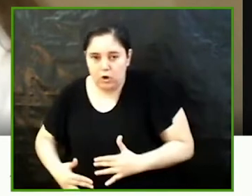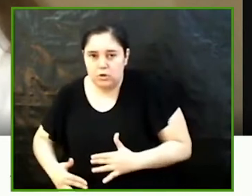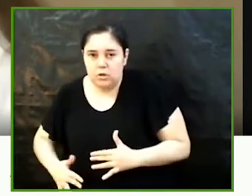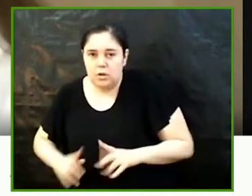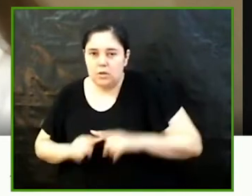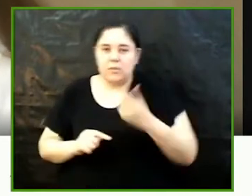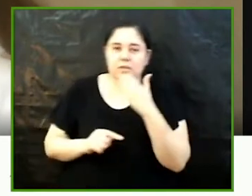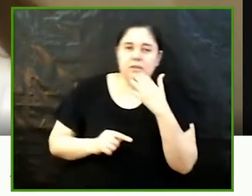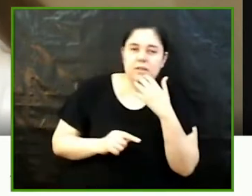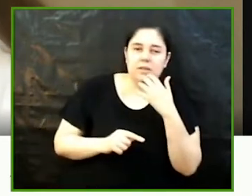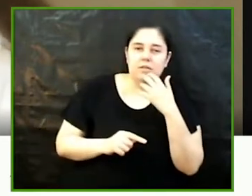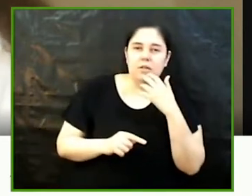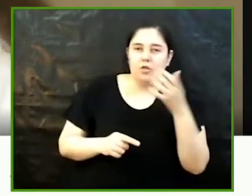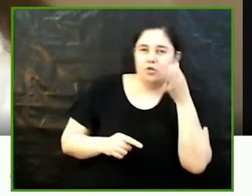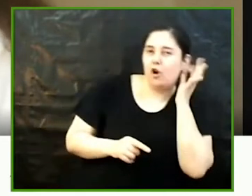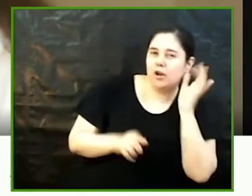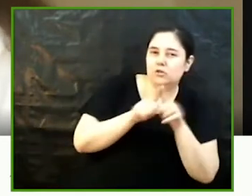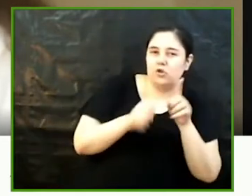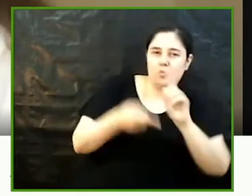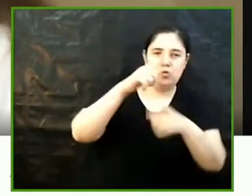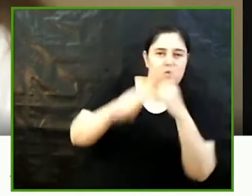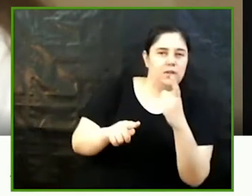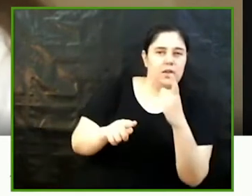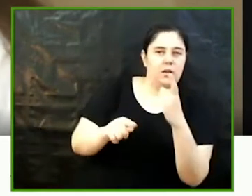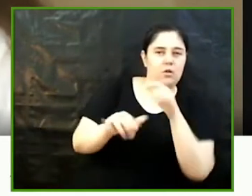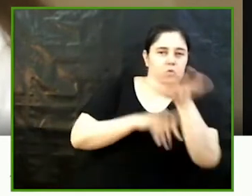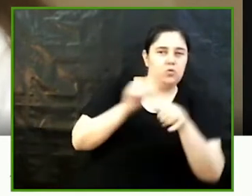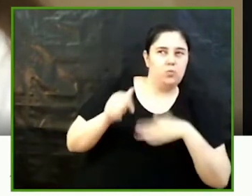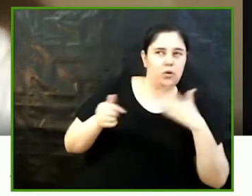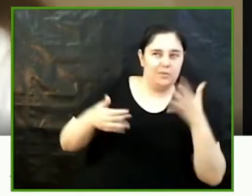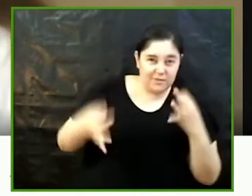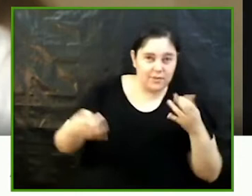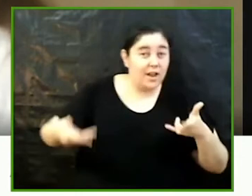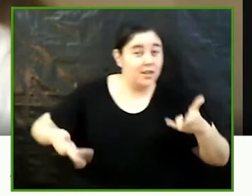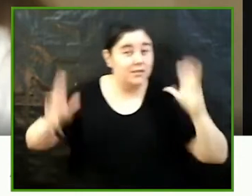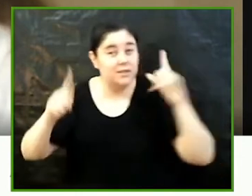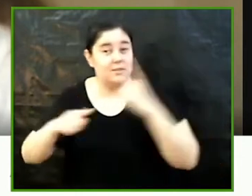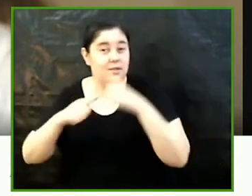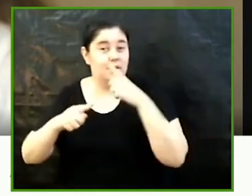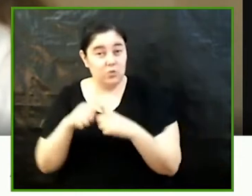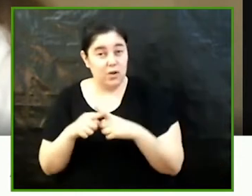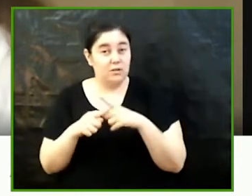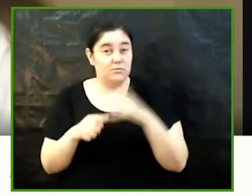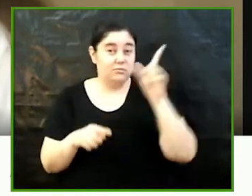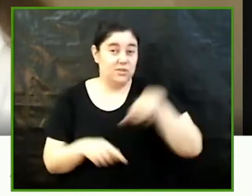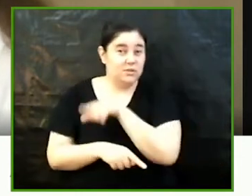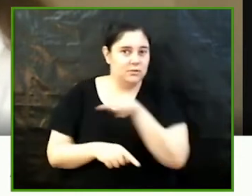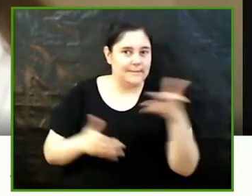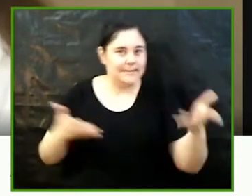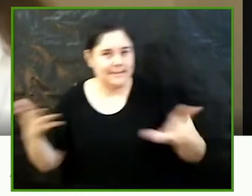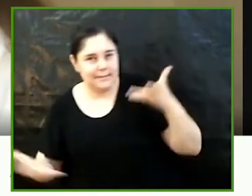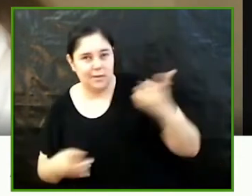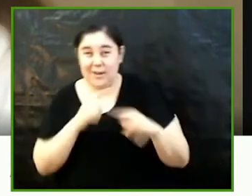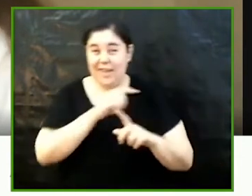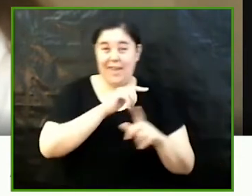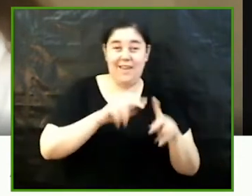les dones un objecte de consum ens obliga a qüestionar si és possible una alliberació sexual que parteixi de les mateixes eines que utilitza el patriarcat però per altra